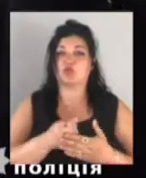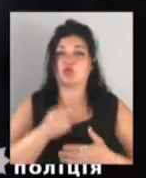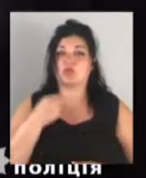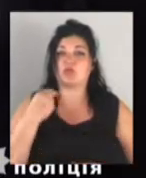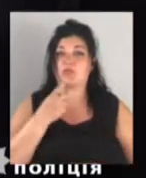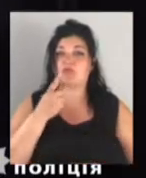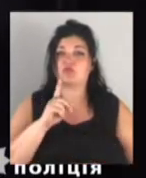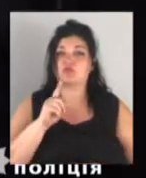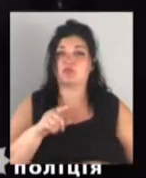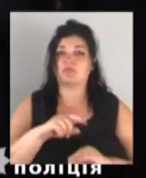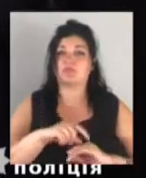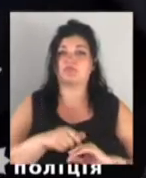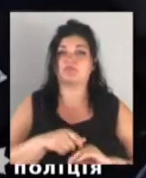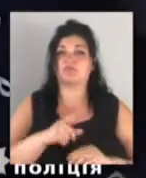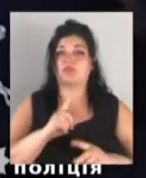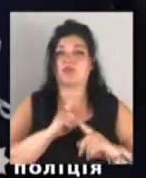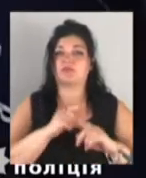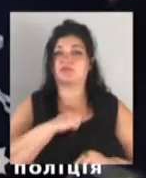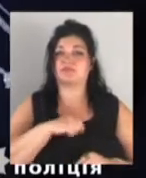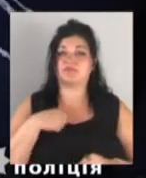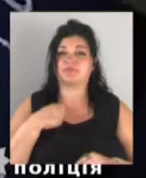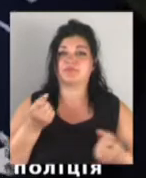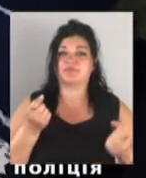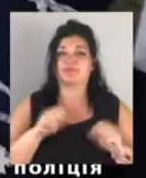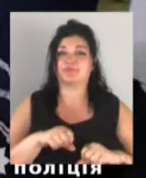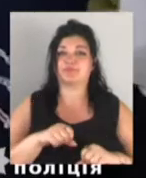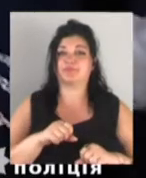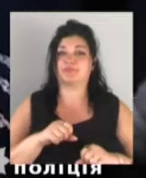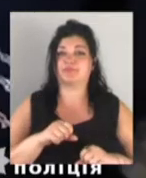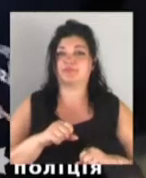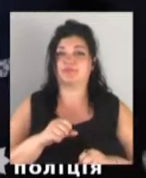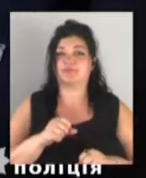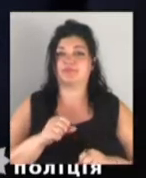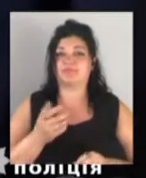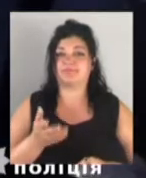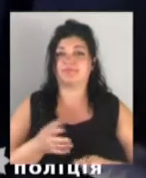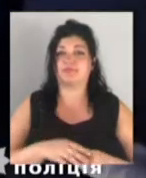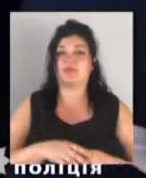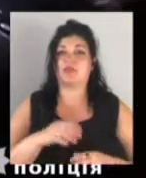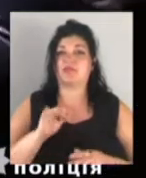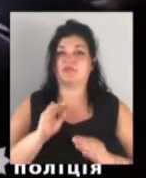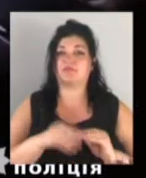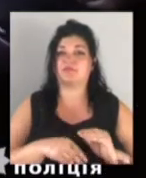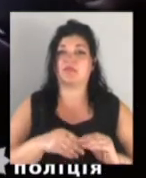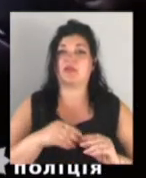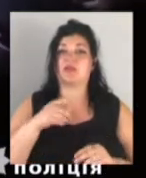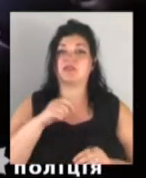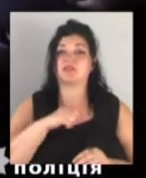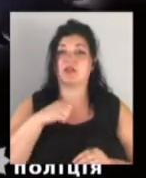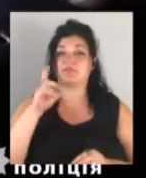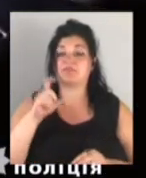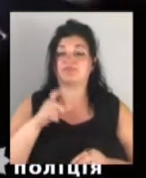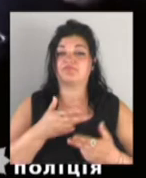Побачивши там каблучки, ланцюжки та хрестики, викрав їх та закопав на своєму городі. Як зазначили у поліції, сам підозрюваний